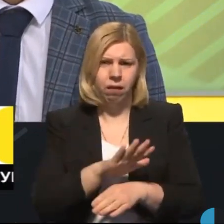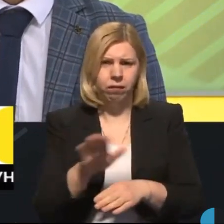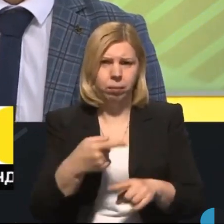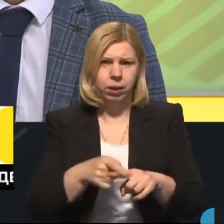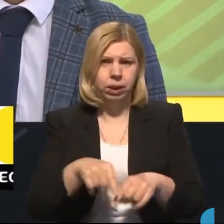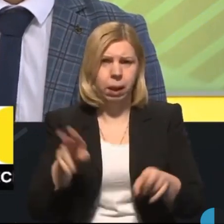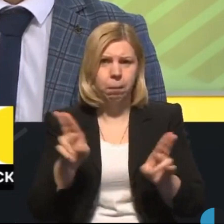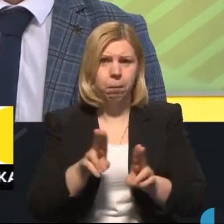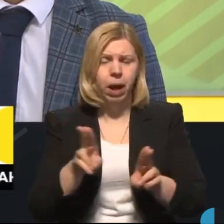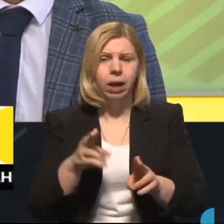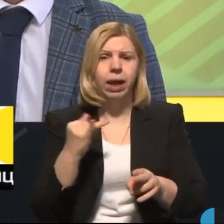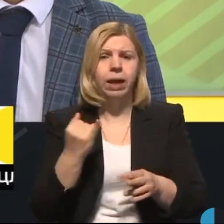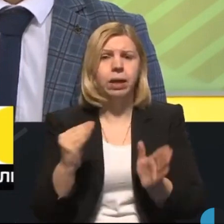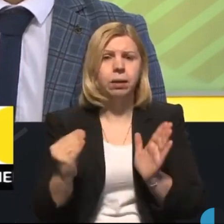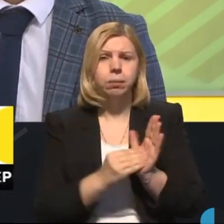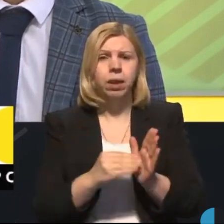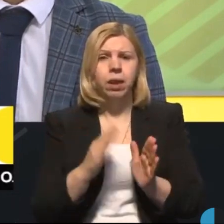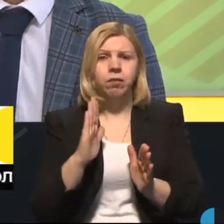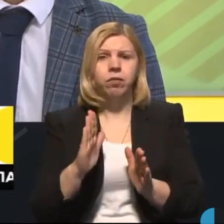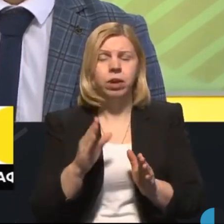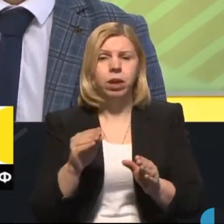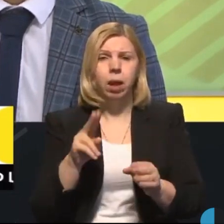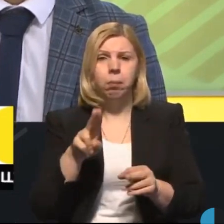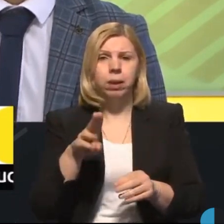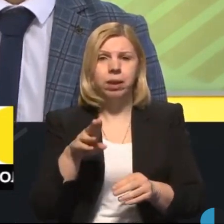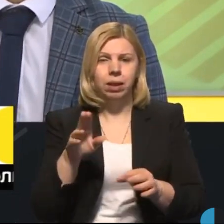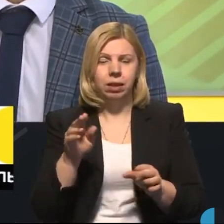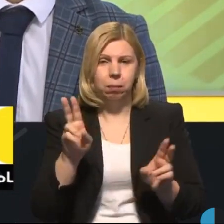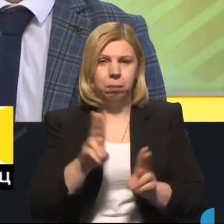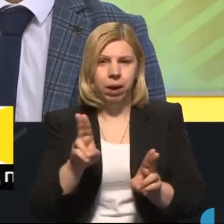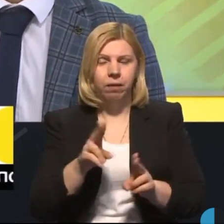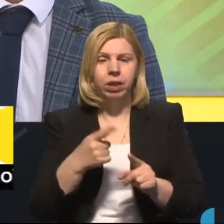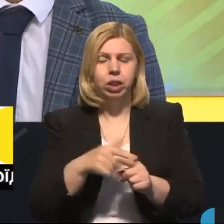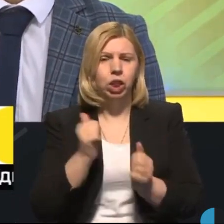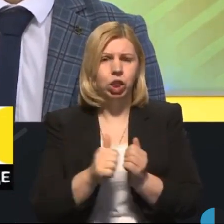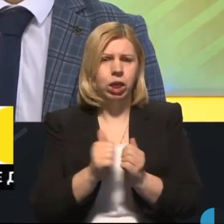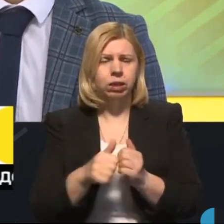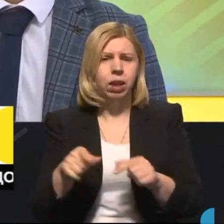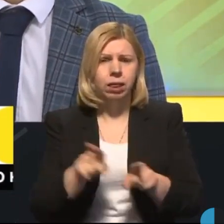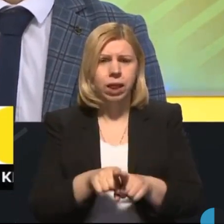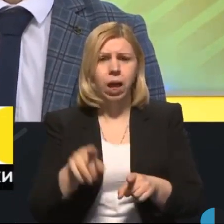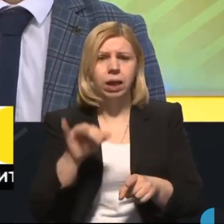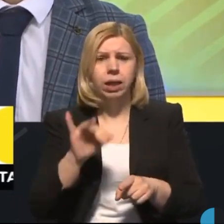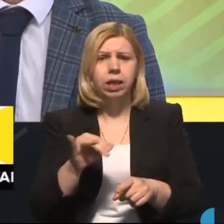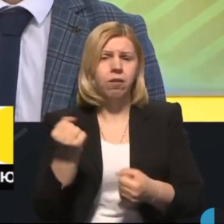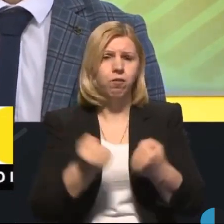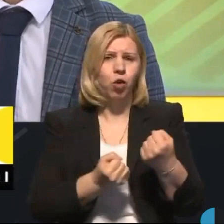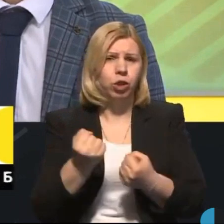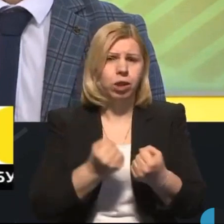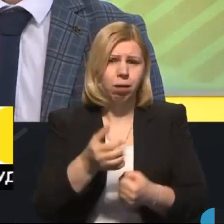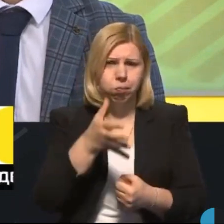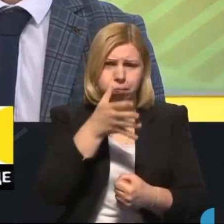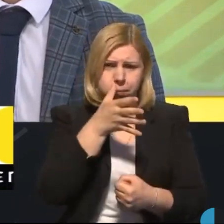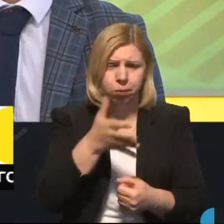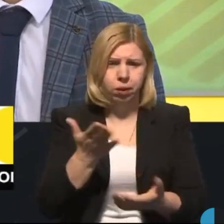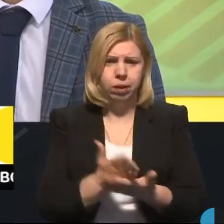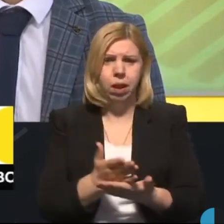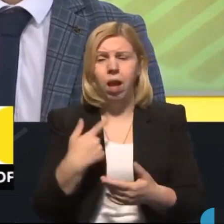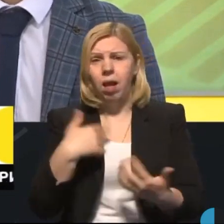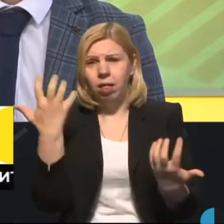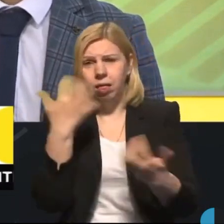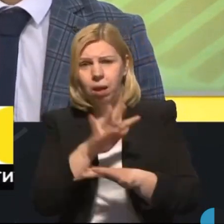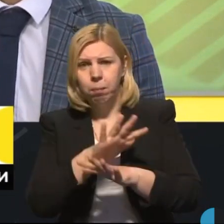тих правил, які визначені в ПДР. Зачасту також і водії або не